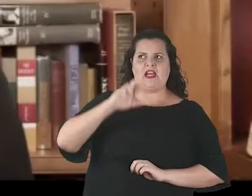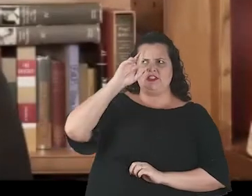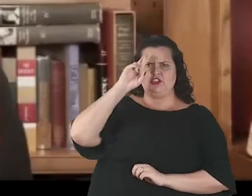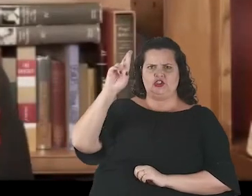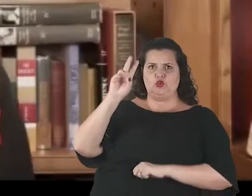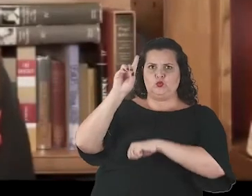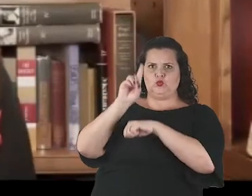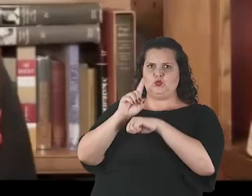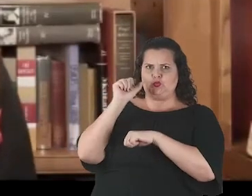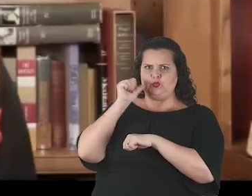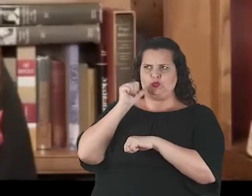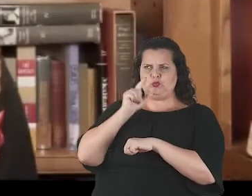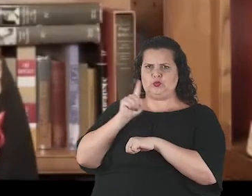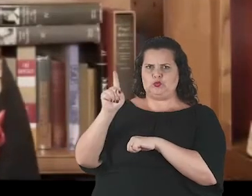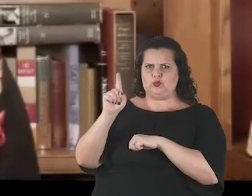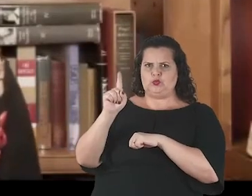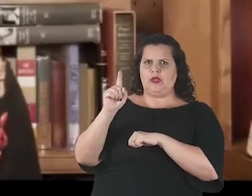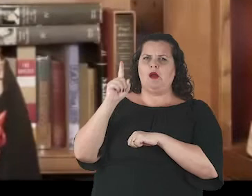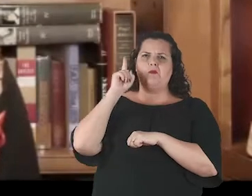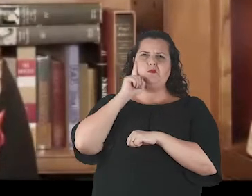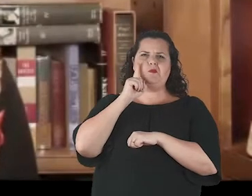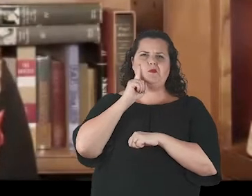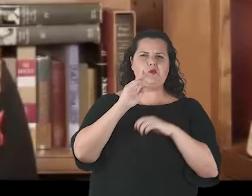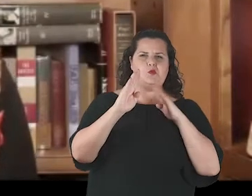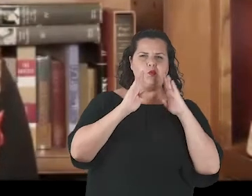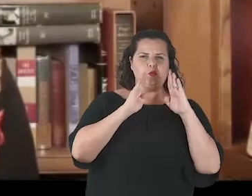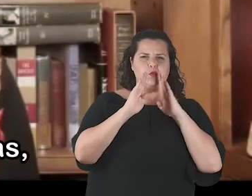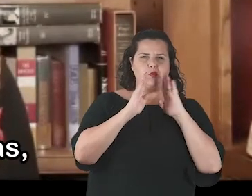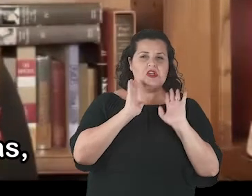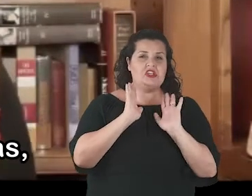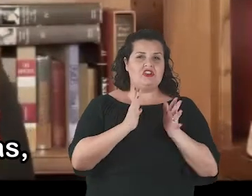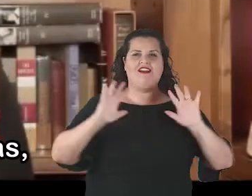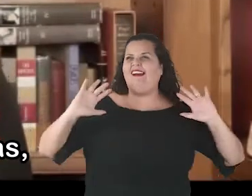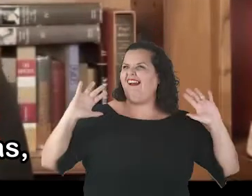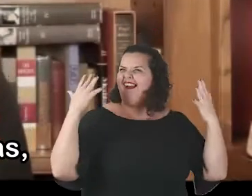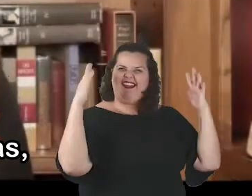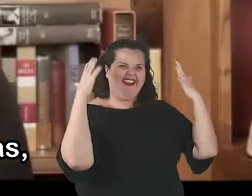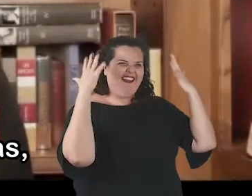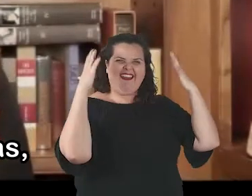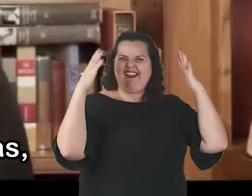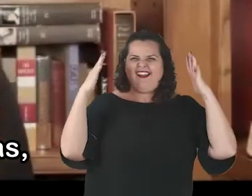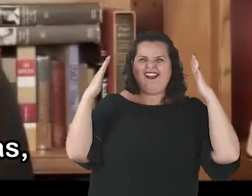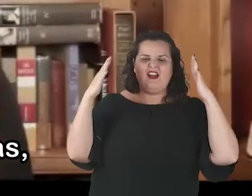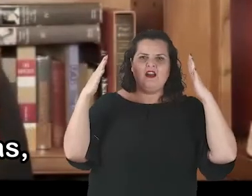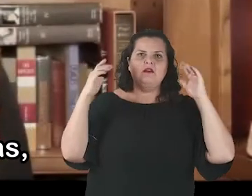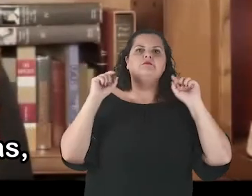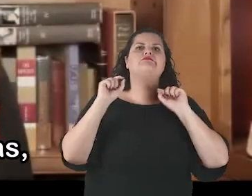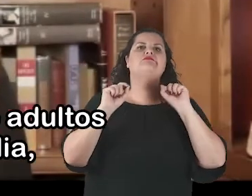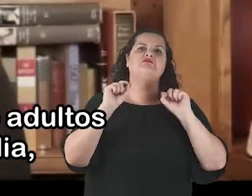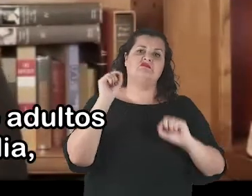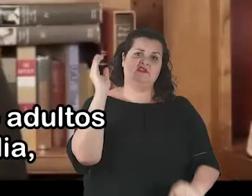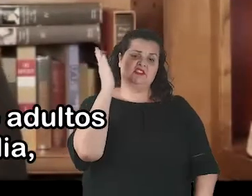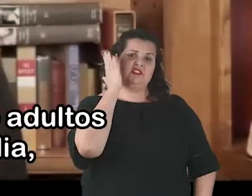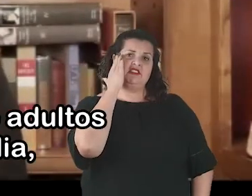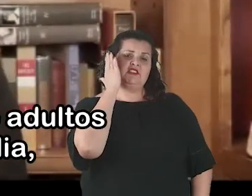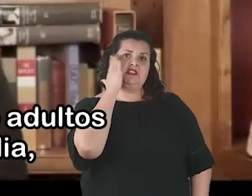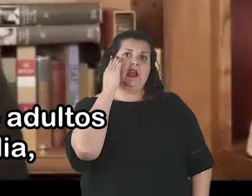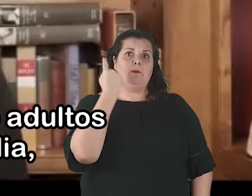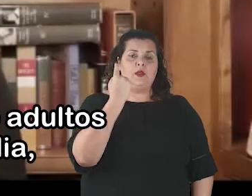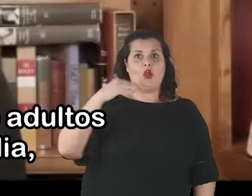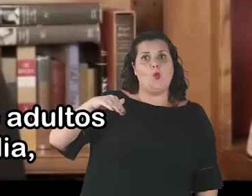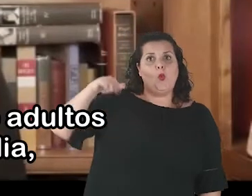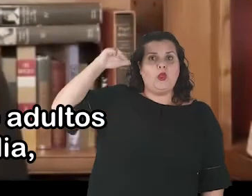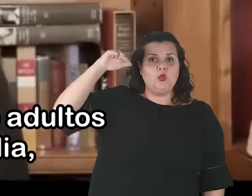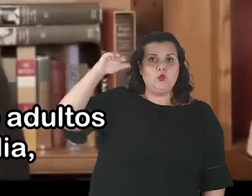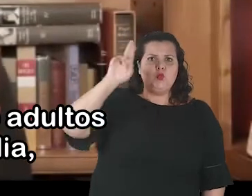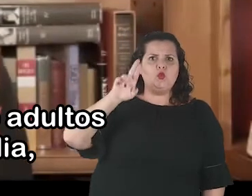Facebook's North American marketing director once celebrated these achievements, boasting that while